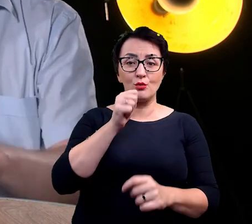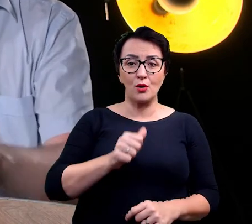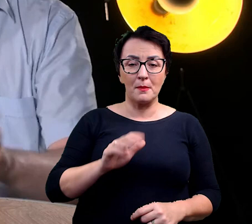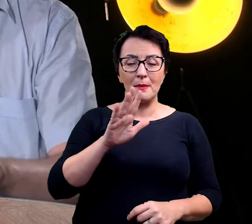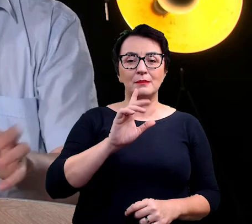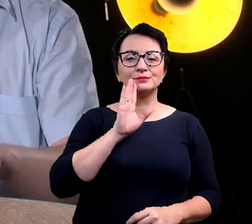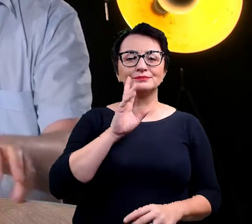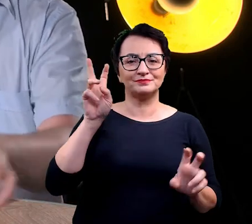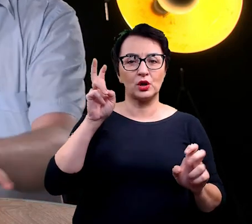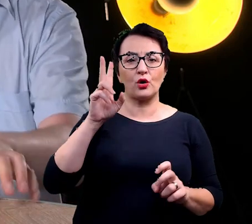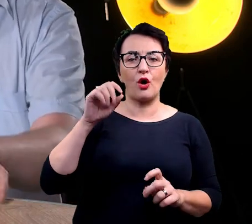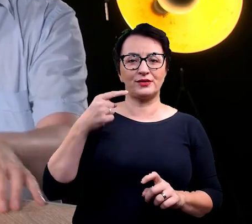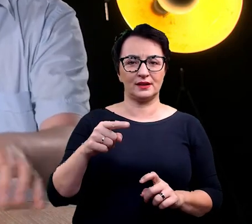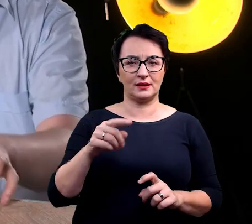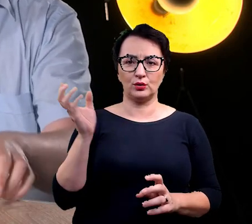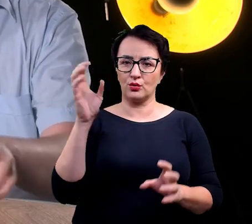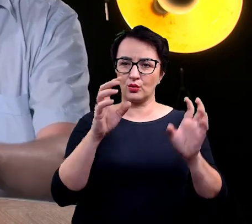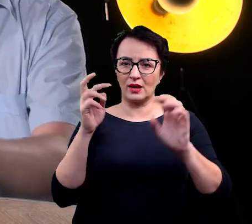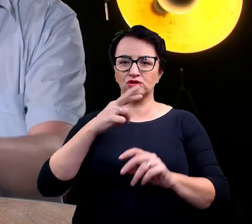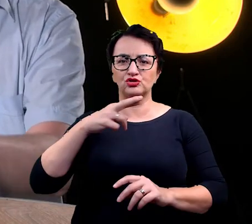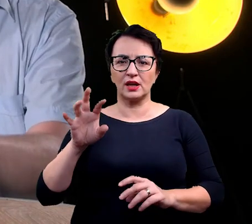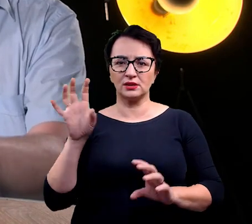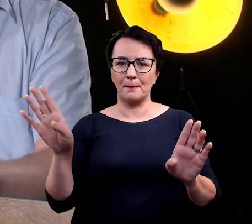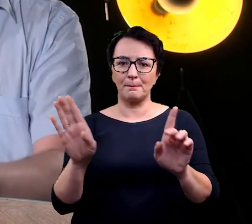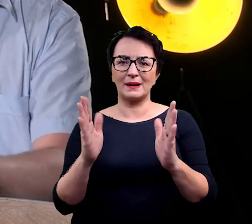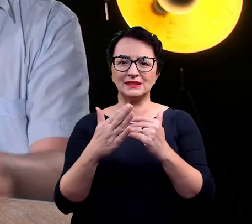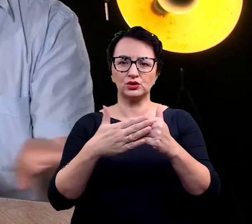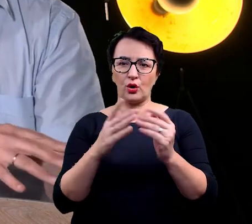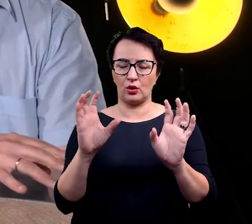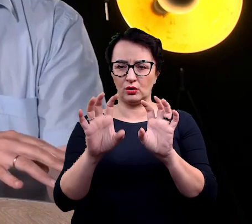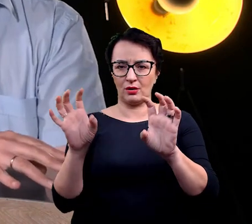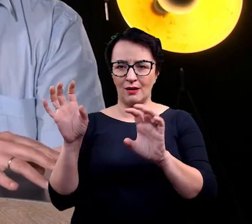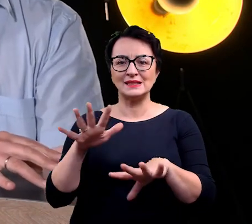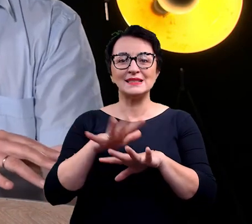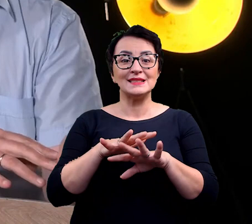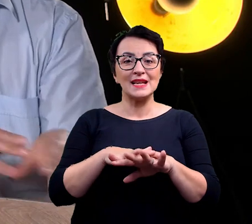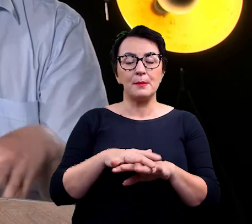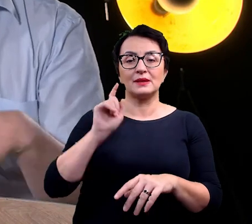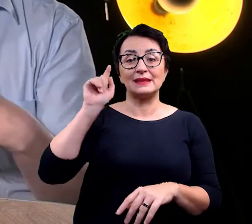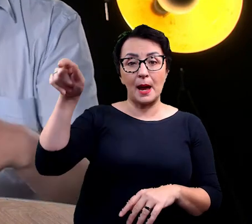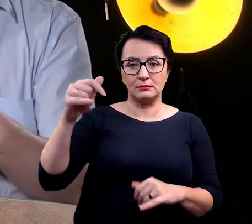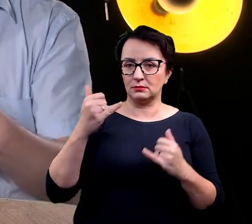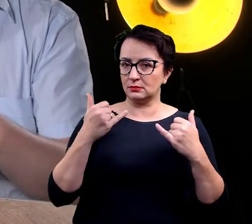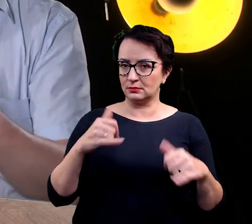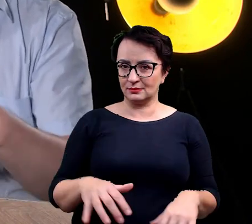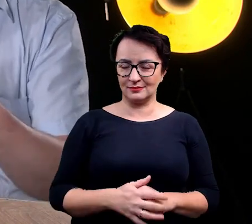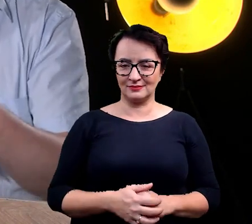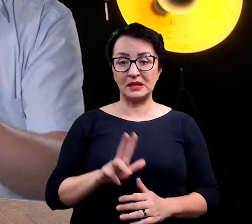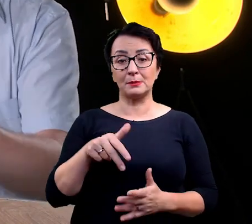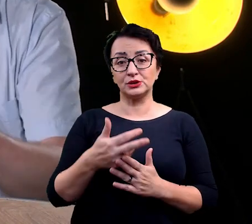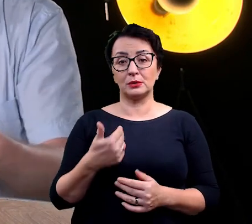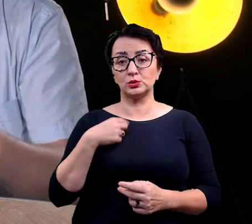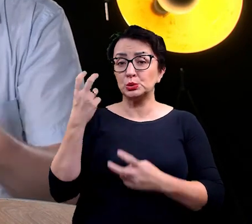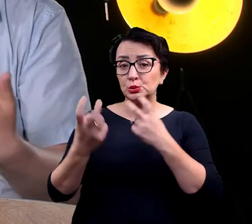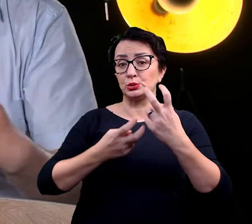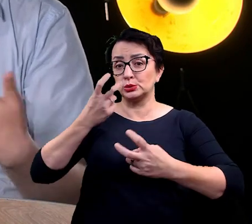pewien kod taki układania w sklepach różnych rzeczy blisko siebie. Ten system jest zupełnie inny tam. I teraz chodziliśmy na przykład po sklepie, szukaliśmy